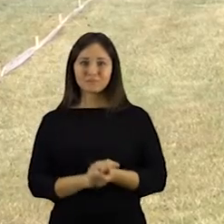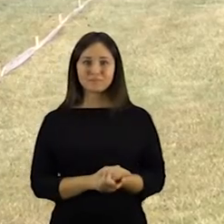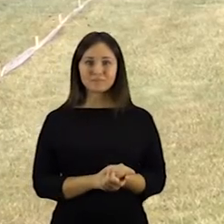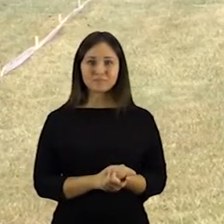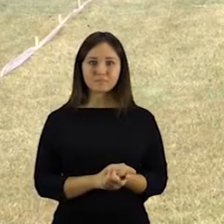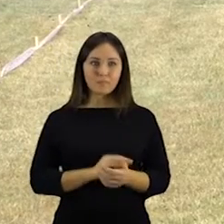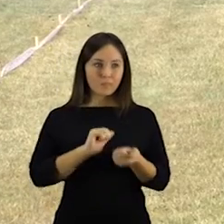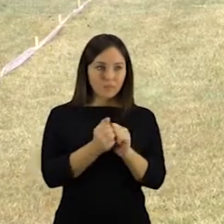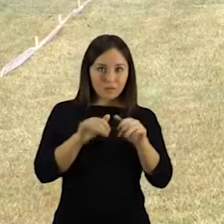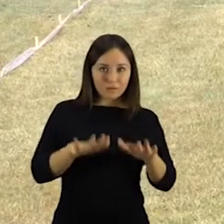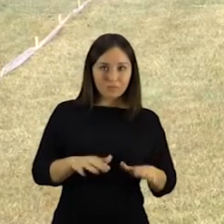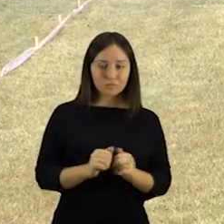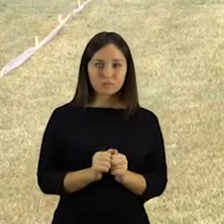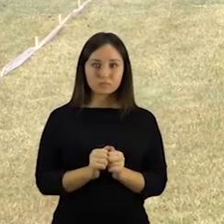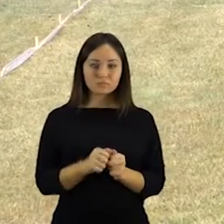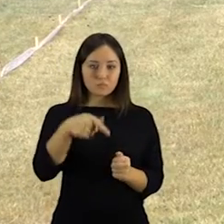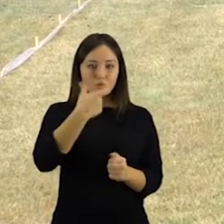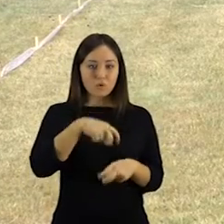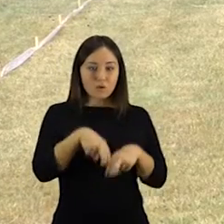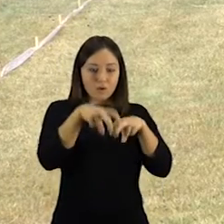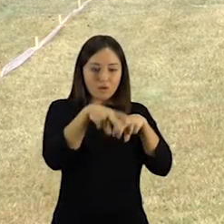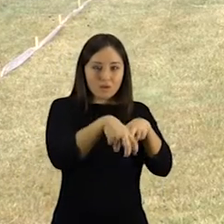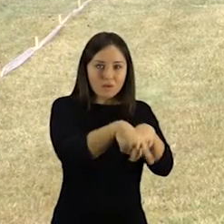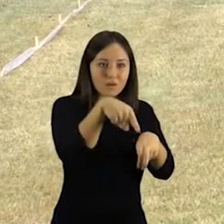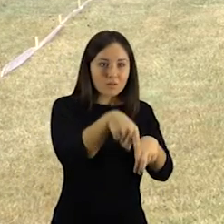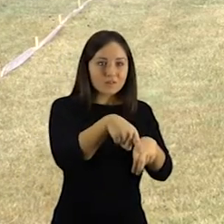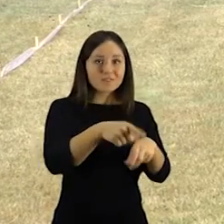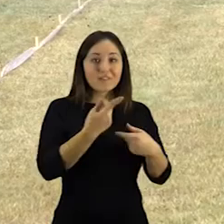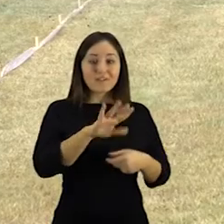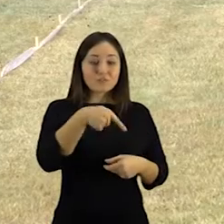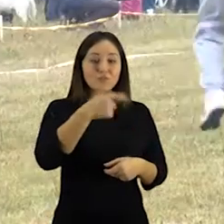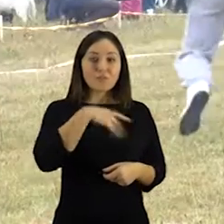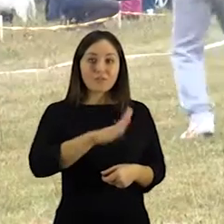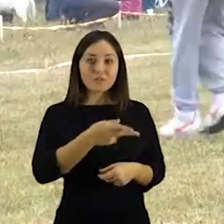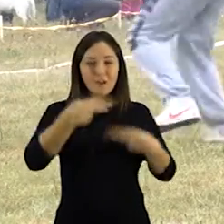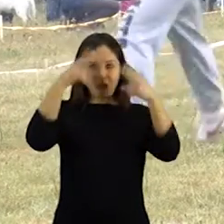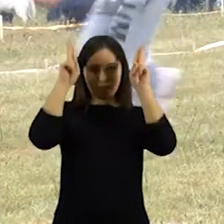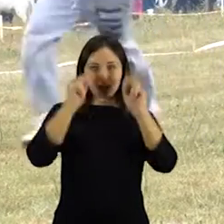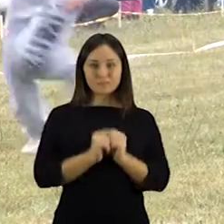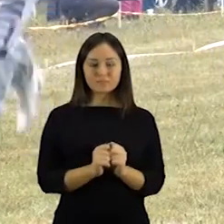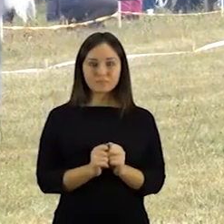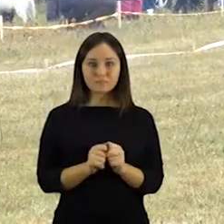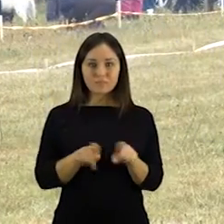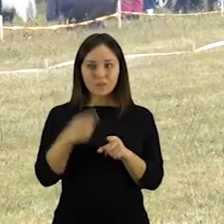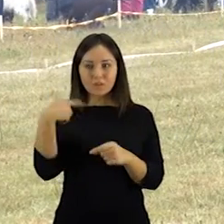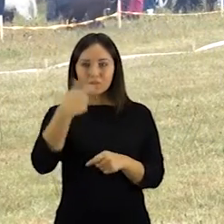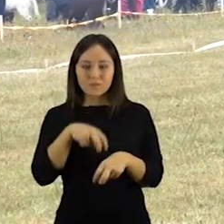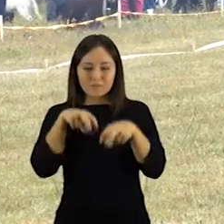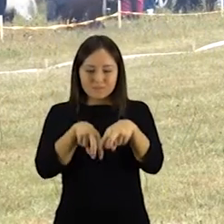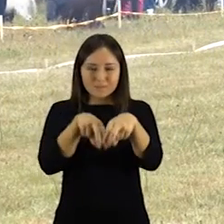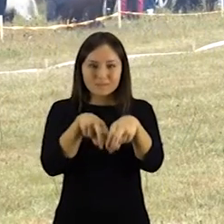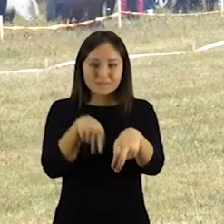Jaudinančios varžybo akimirkos. Tiesiai finišo link lekia klusnusis vokiečio viganis. Aplodismentus sulaukė ir